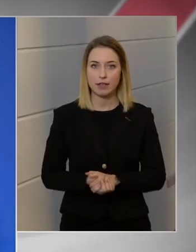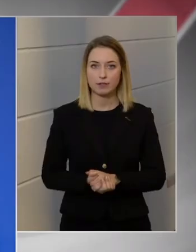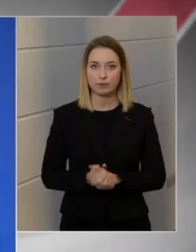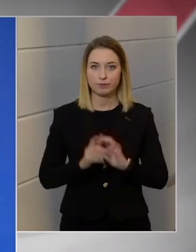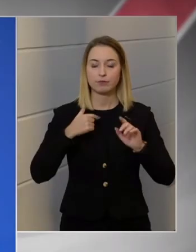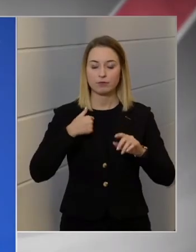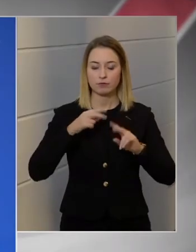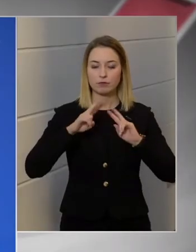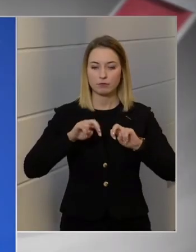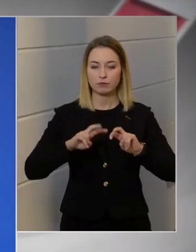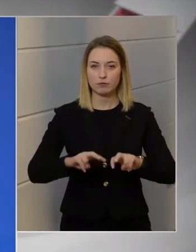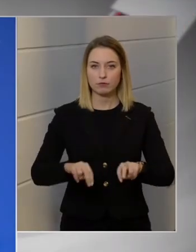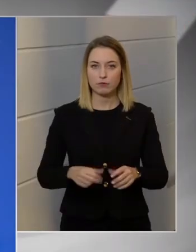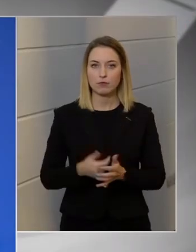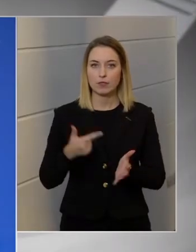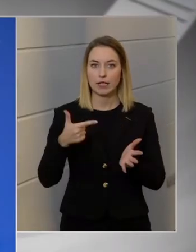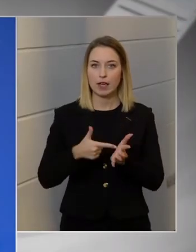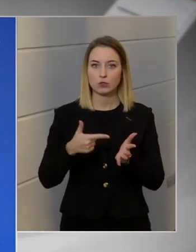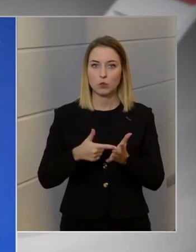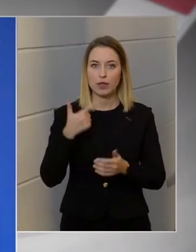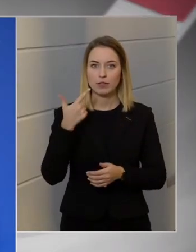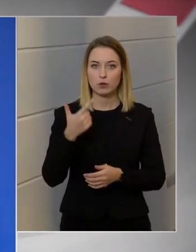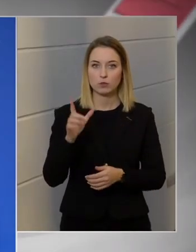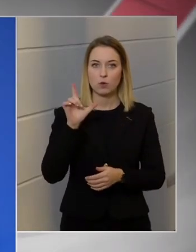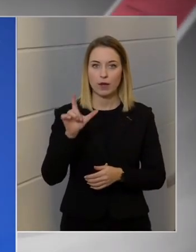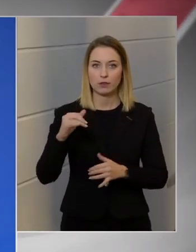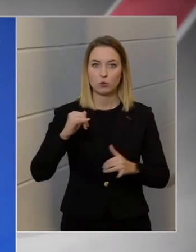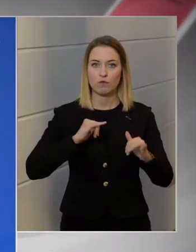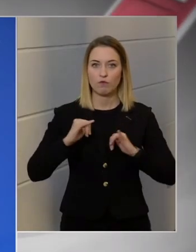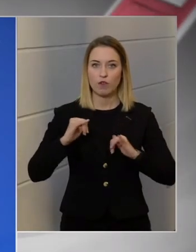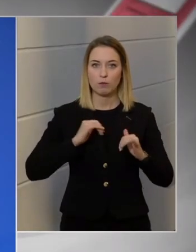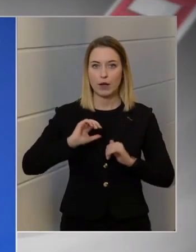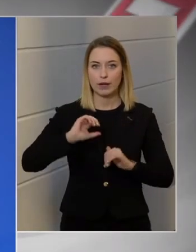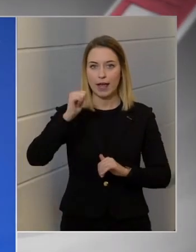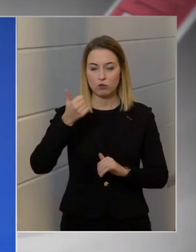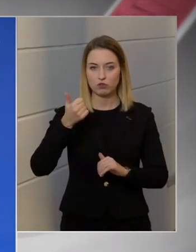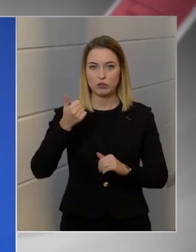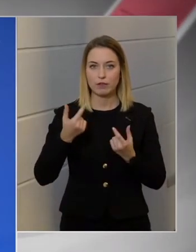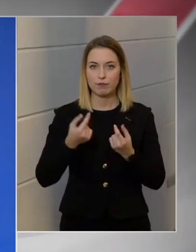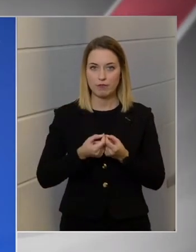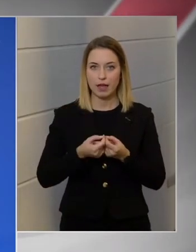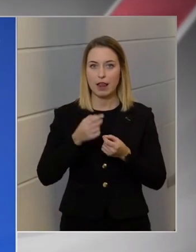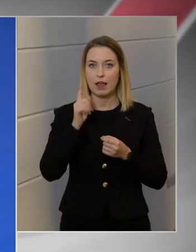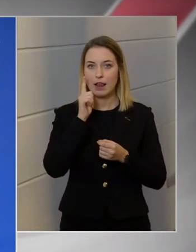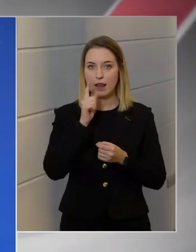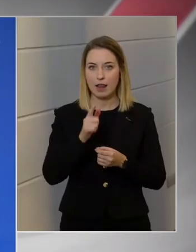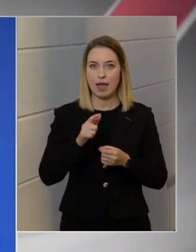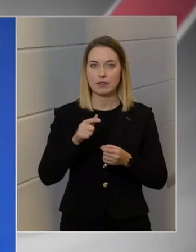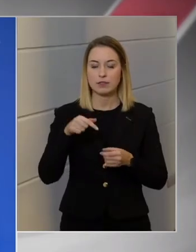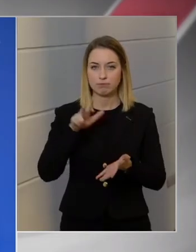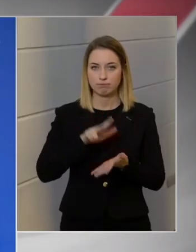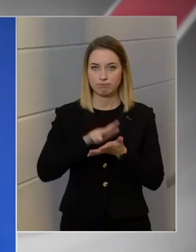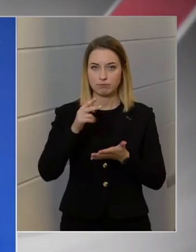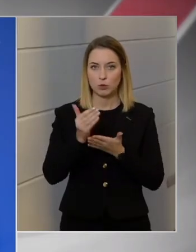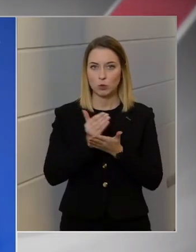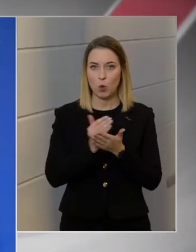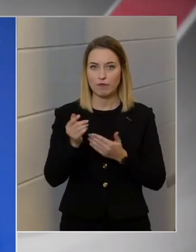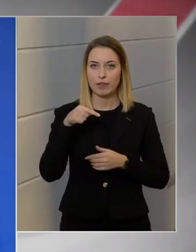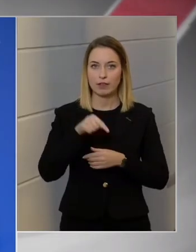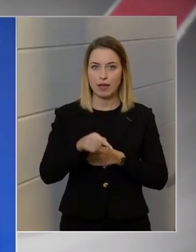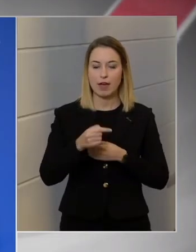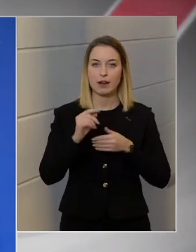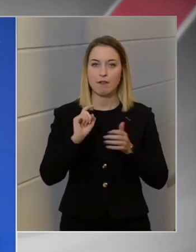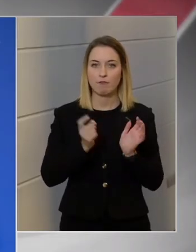Utána is néztem, és 2022. február elsőjével lép hatályba a törvénynek az erre vonatkozó